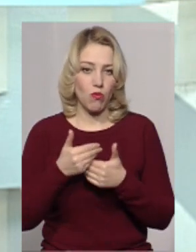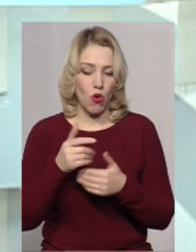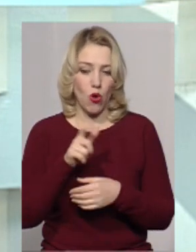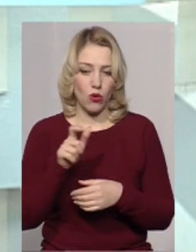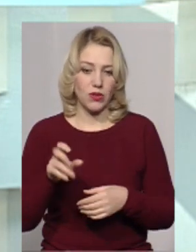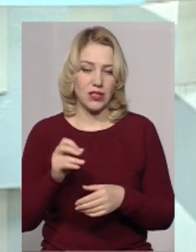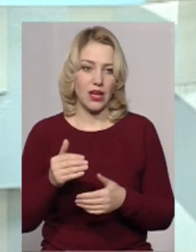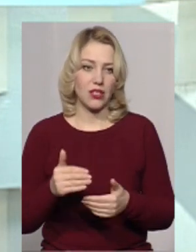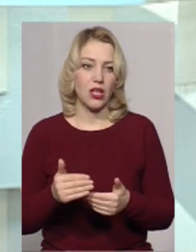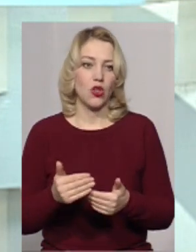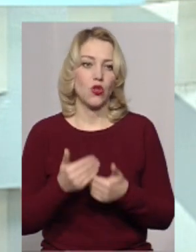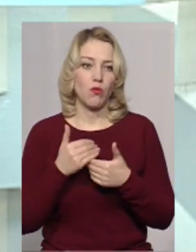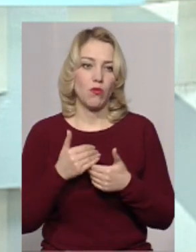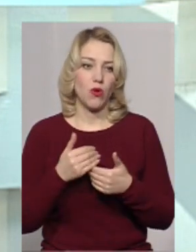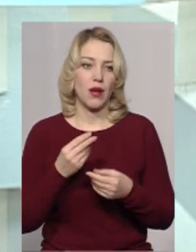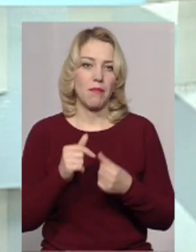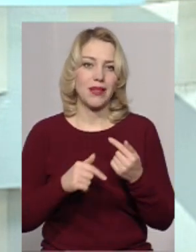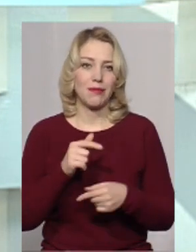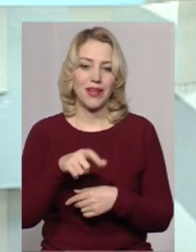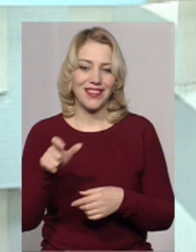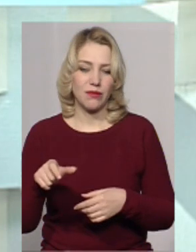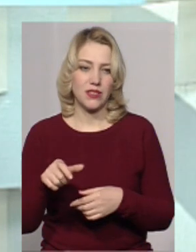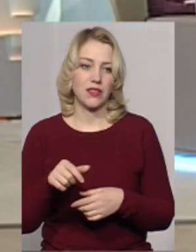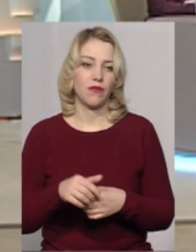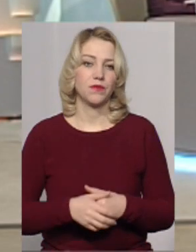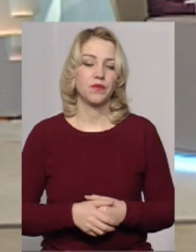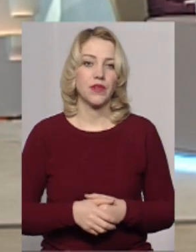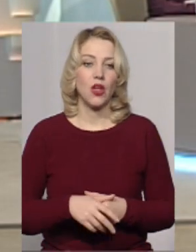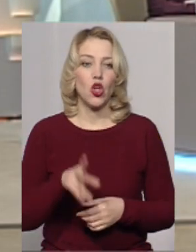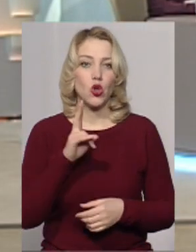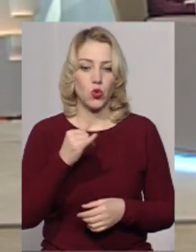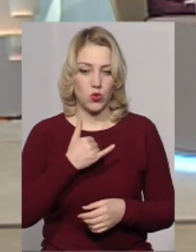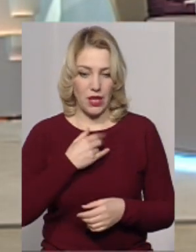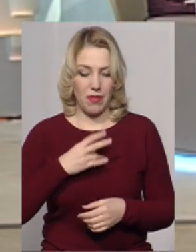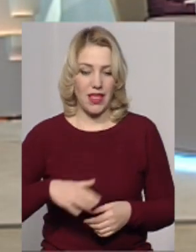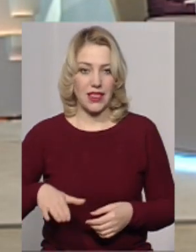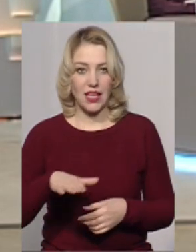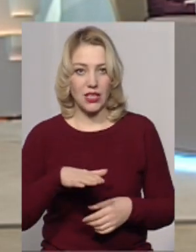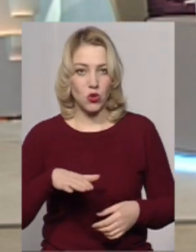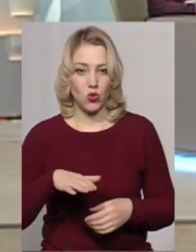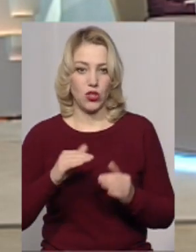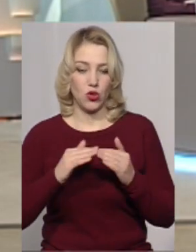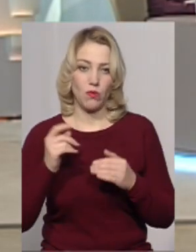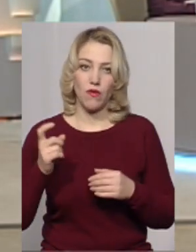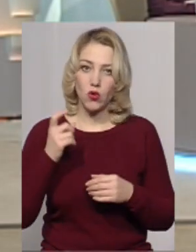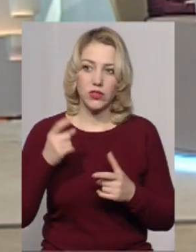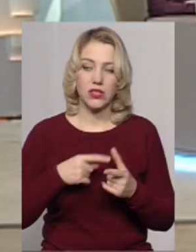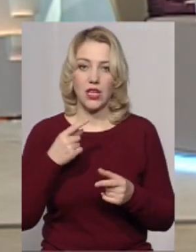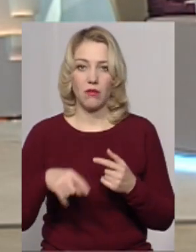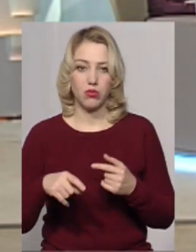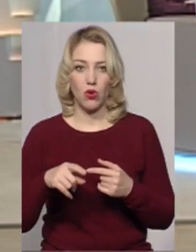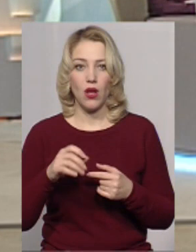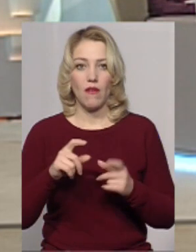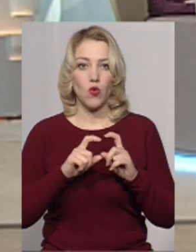допомога підприємців, безпосередньо фізичних, юридичних осіб, які в себе на території домоволодінь або в